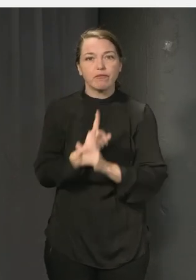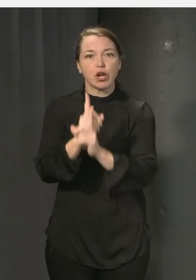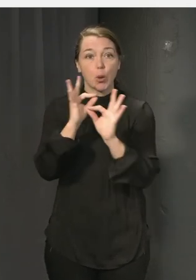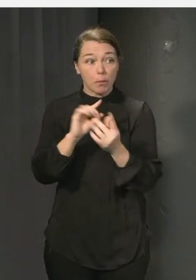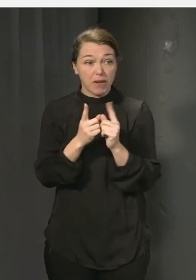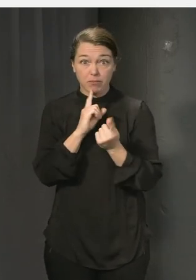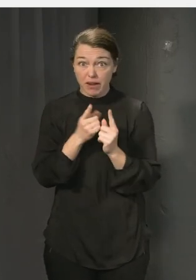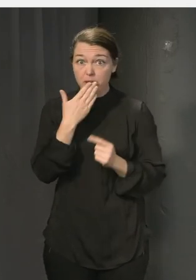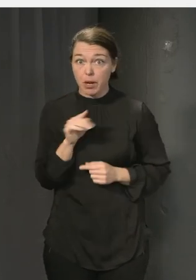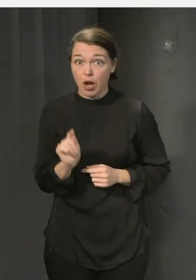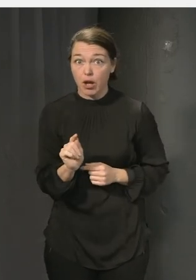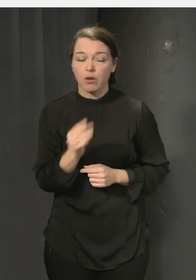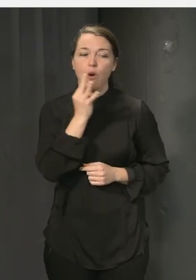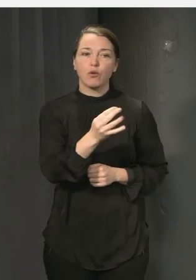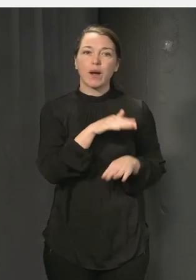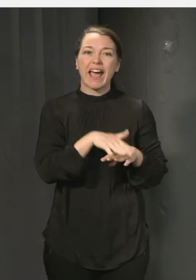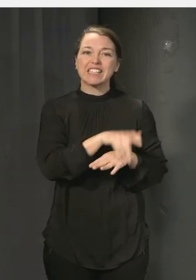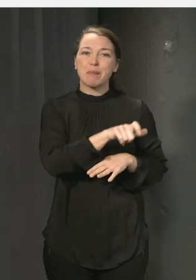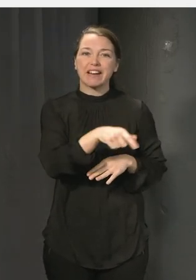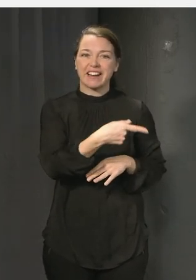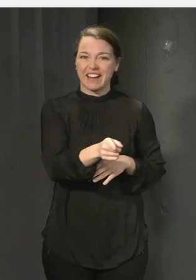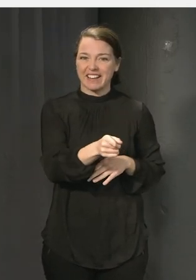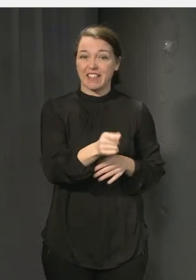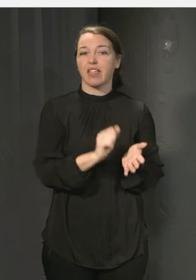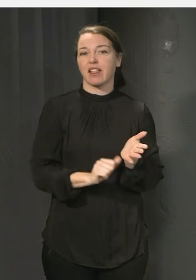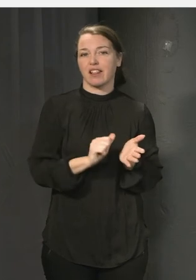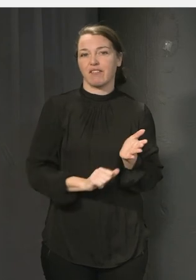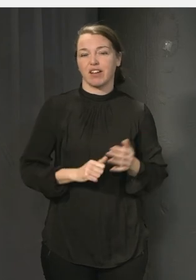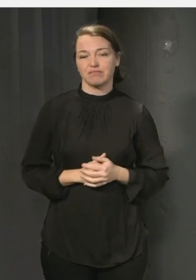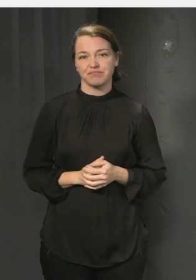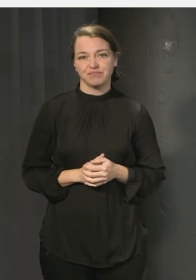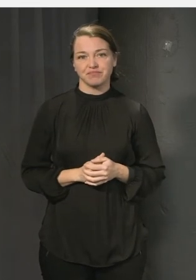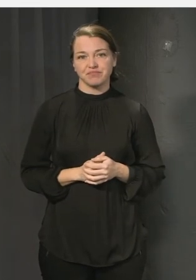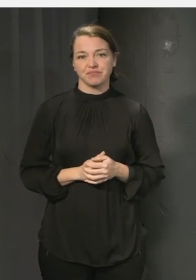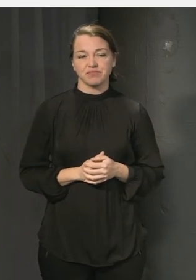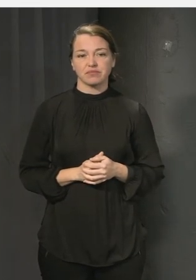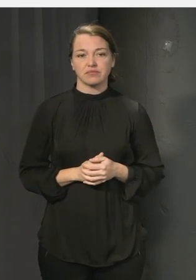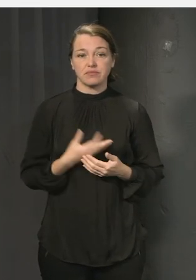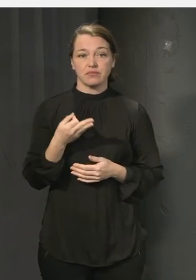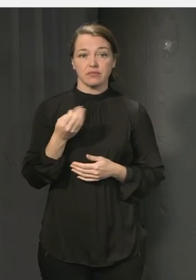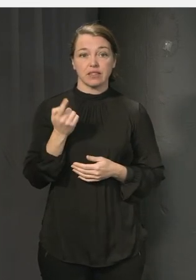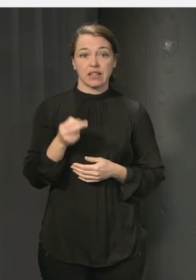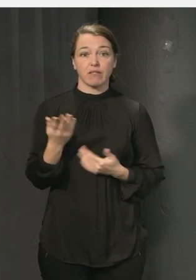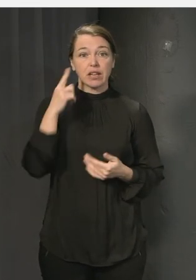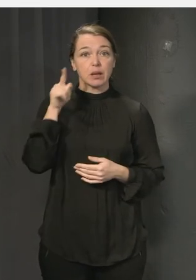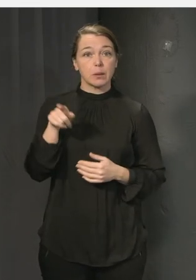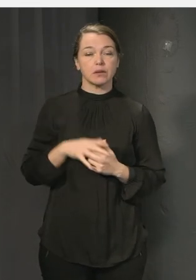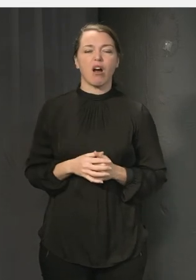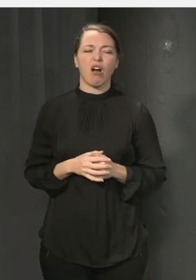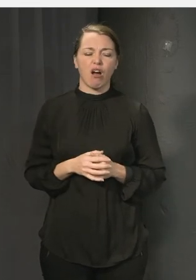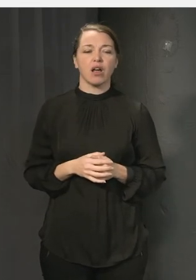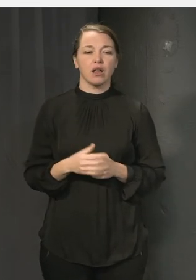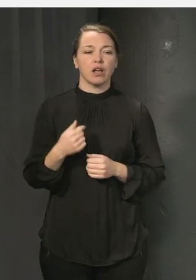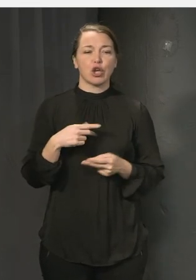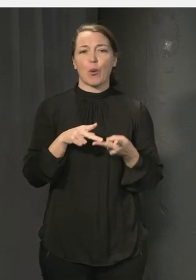ja fråga dem som är experter på hur det är att gå i skolan just idag Peter vad tänker du jag känner att jag